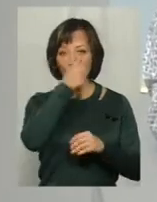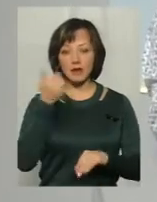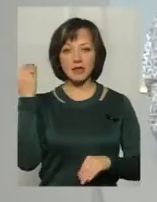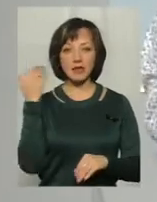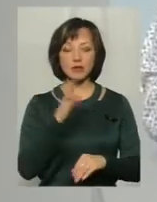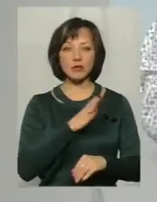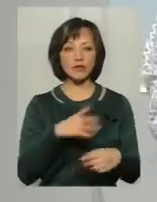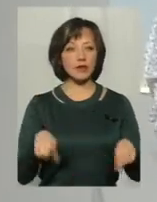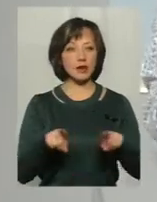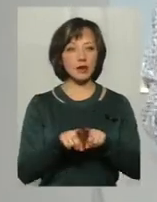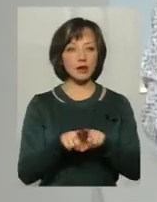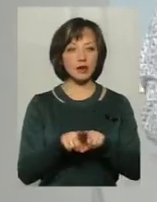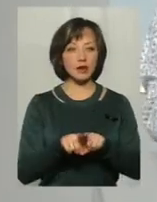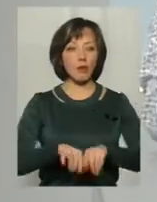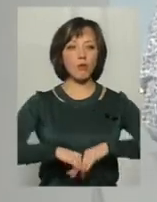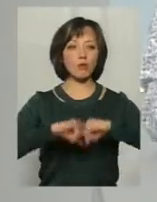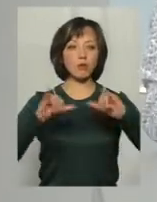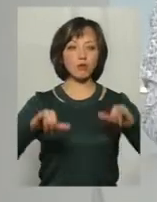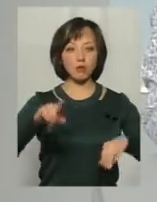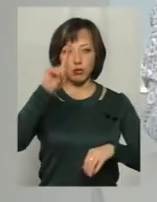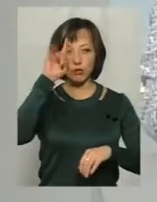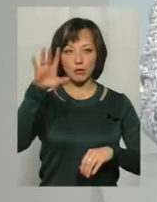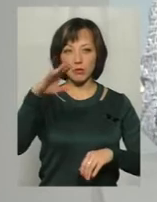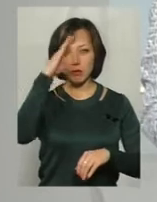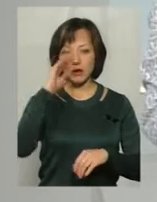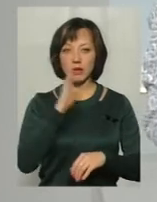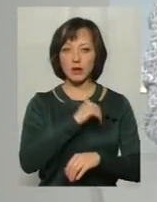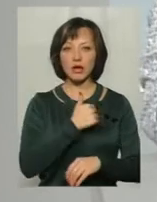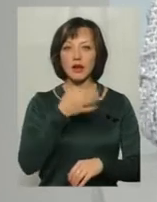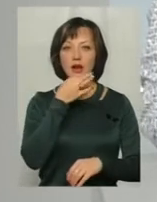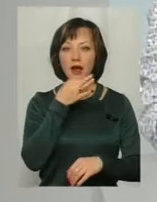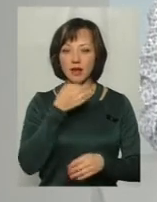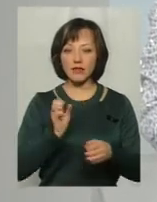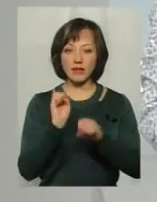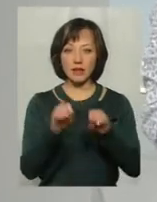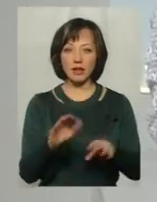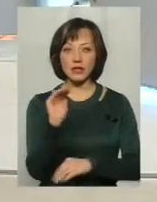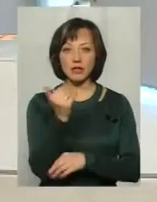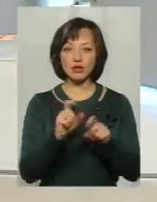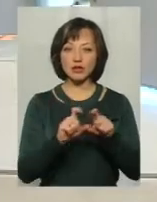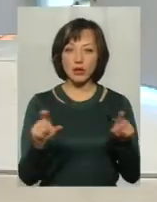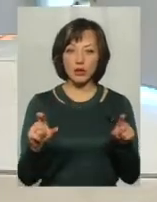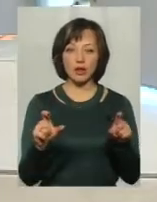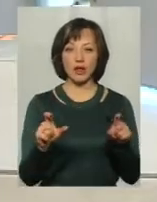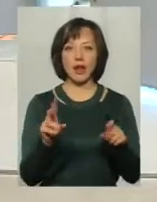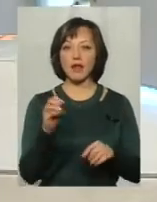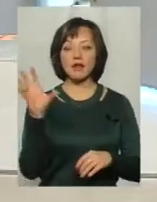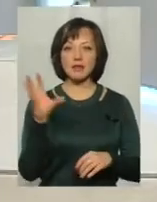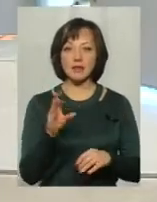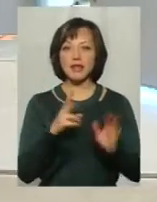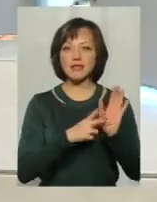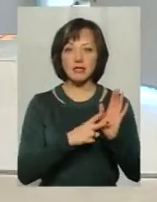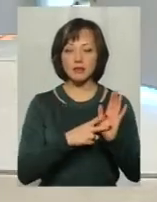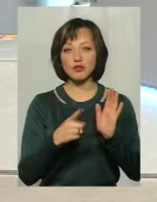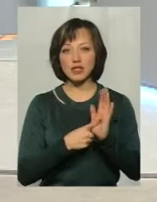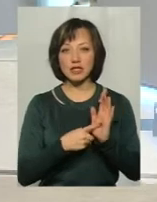такий бум, батьки хотіли якнайраніше віддати свою дитину до школи, не в сім, а в шість,